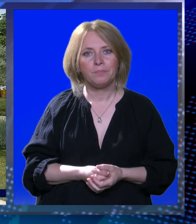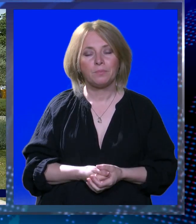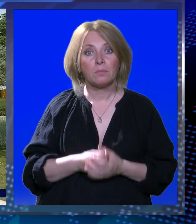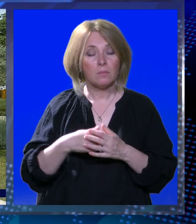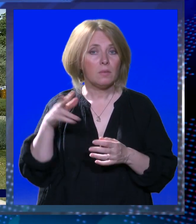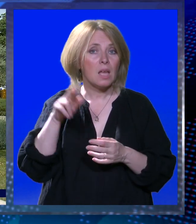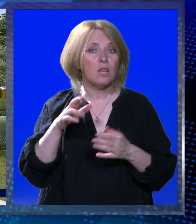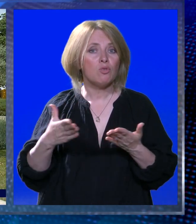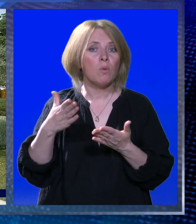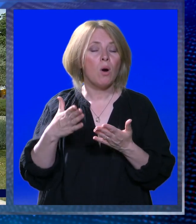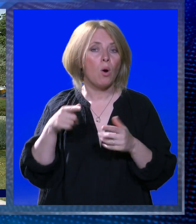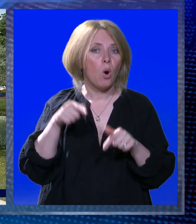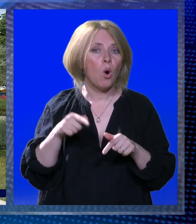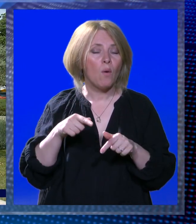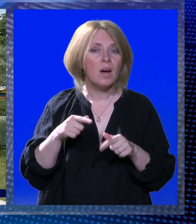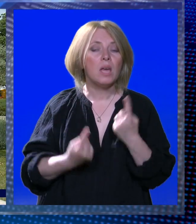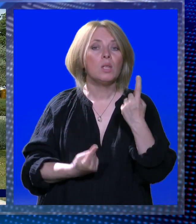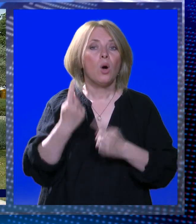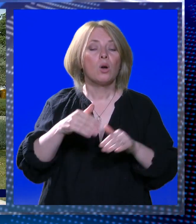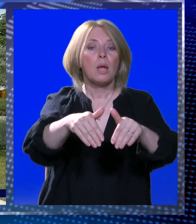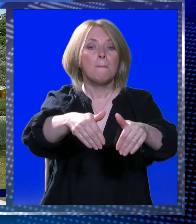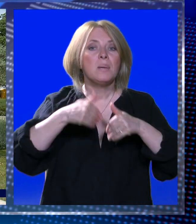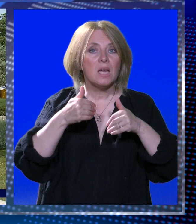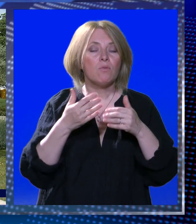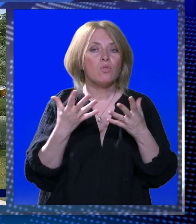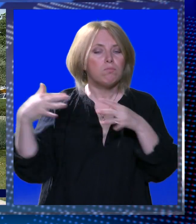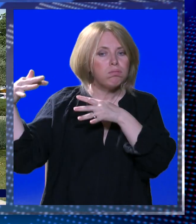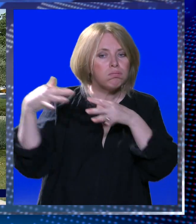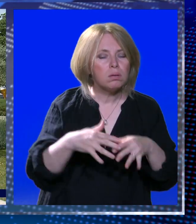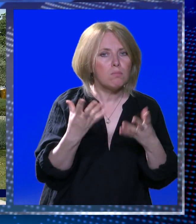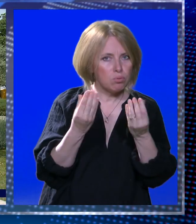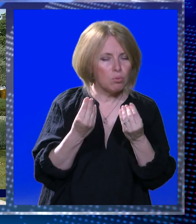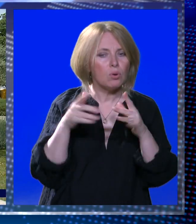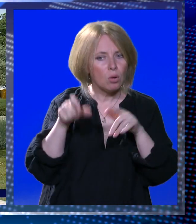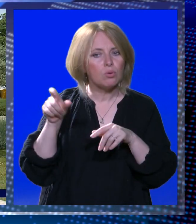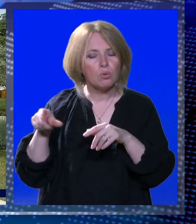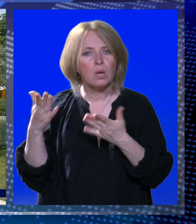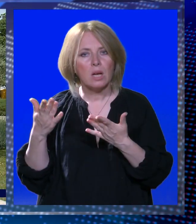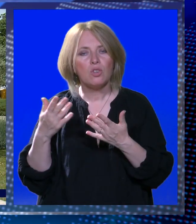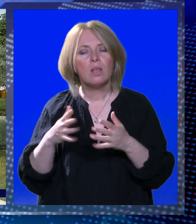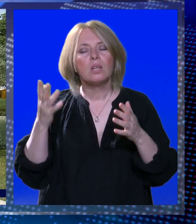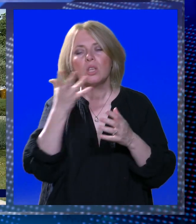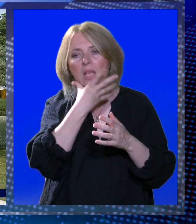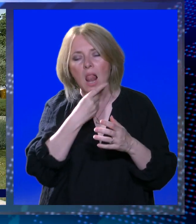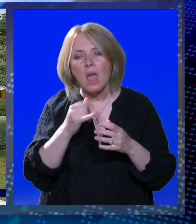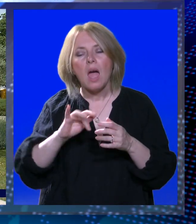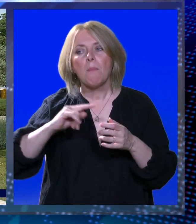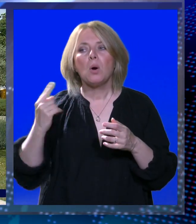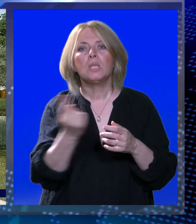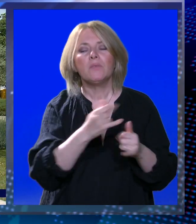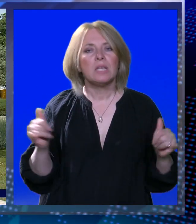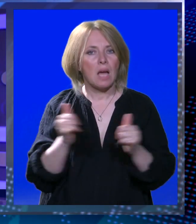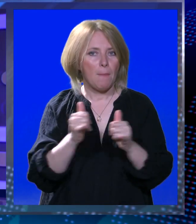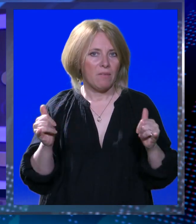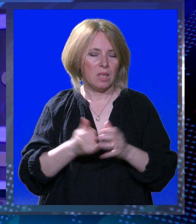Nadamo se da će ovaj događaj privući što više sugrađana i da će svi se lijepo zabaviti i provesti jedno lijepo večeri na